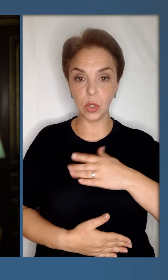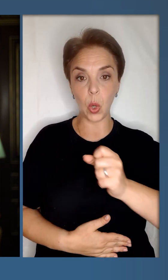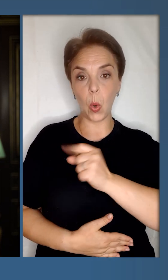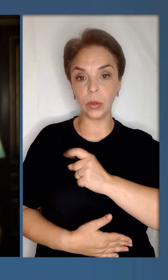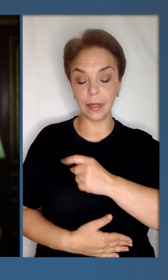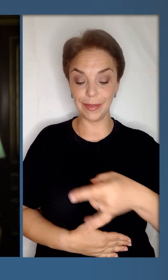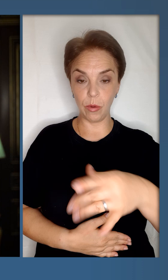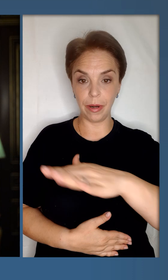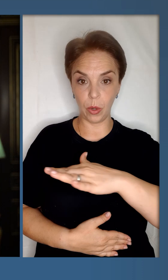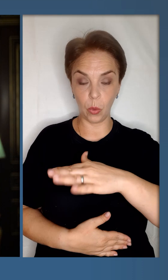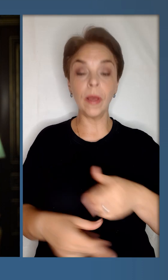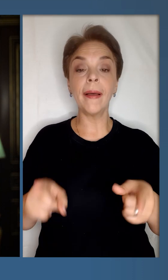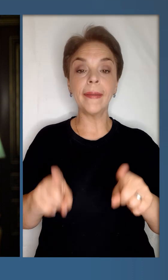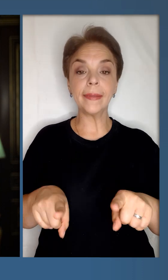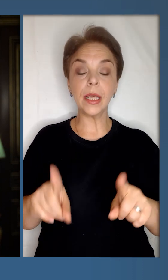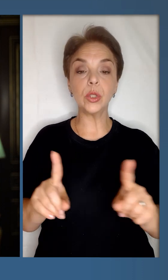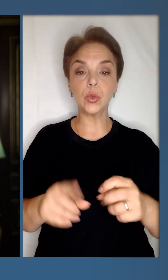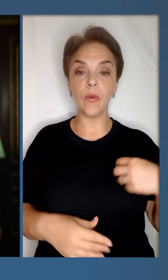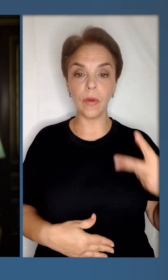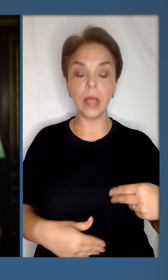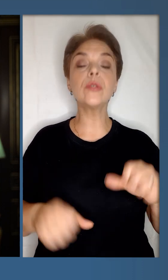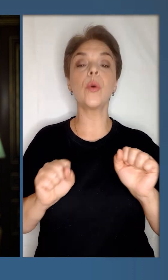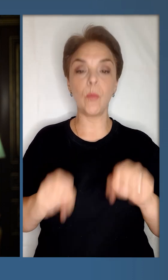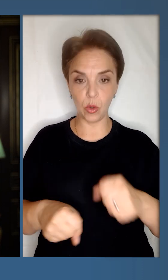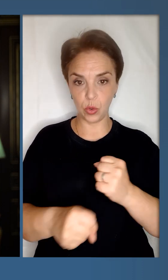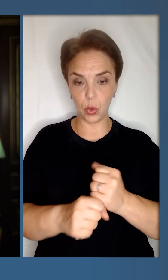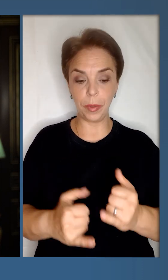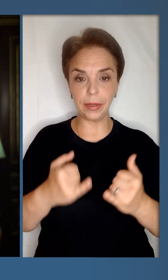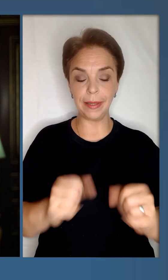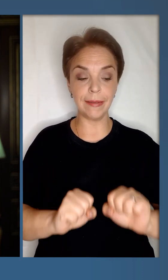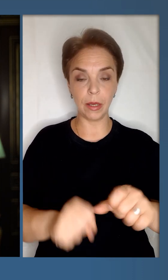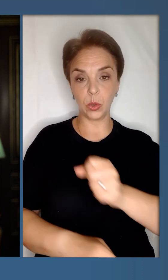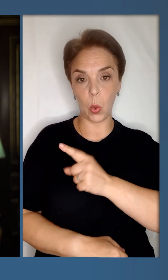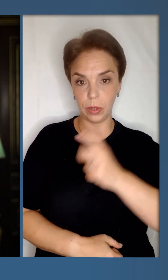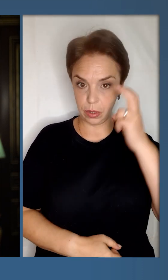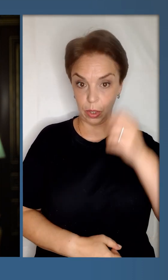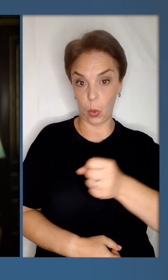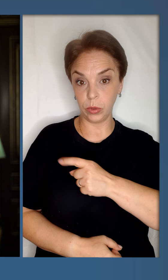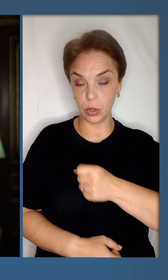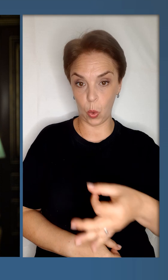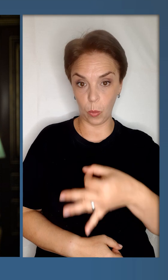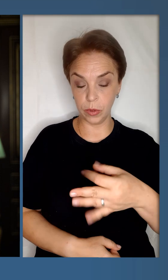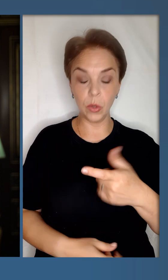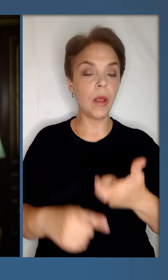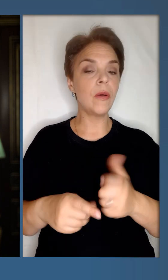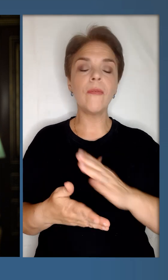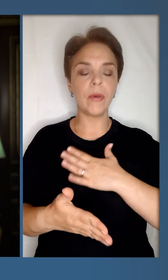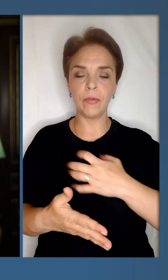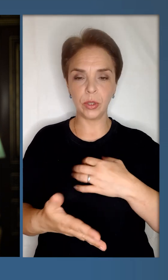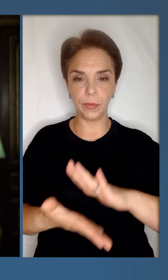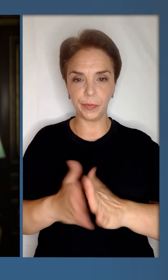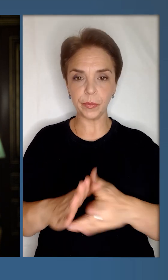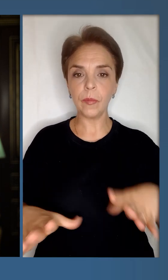одеського регіону. Те, що Франція може зробити для захисту Одеси та області. І є дуже важлива